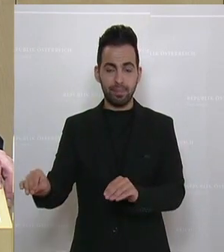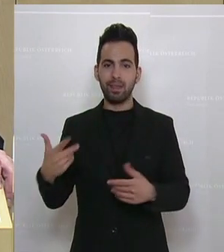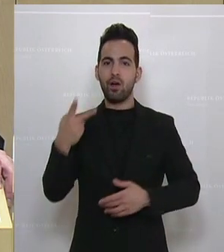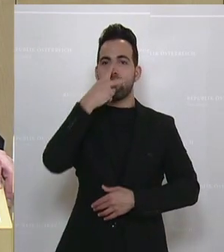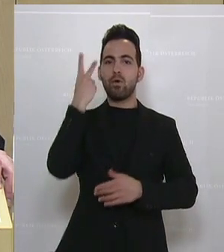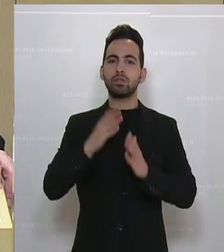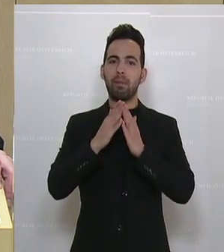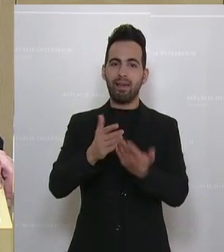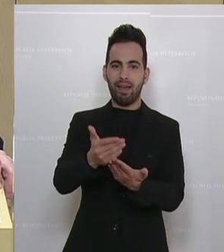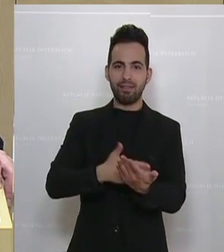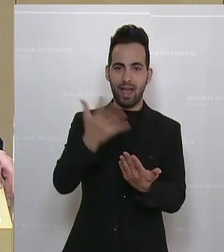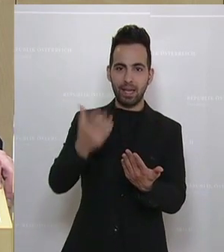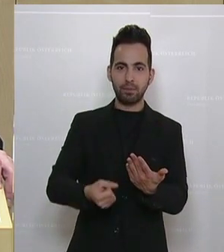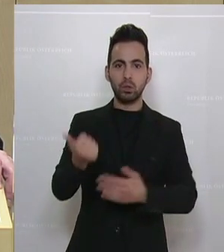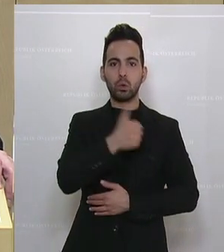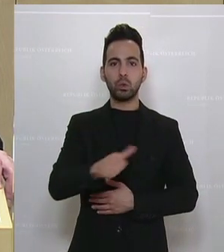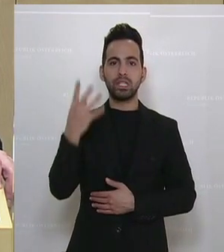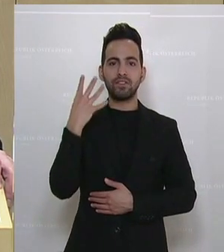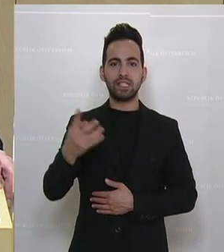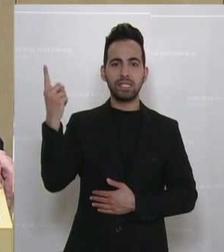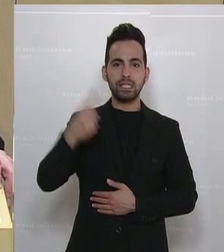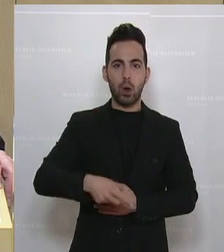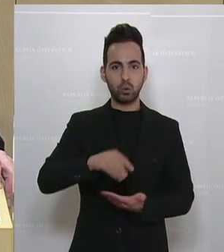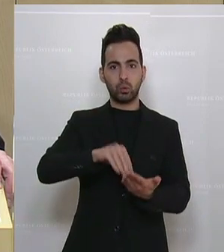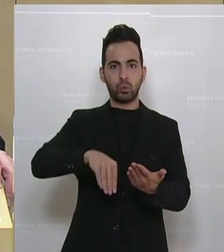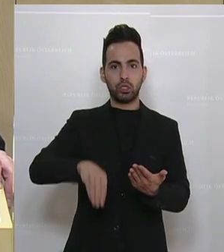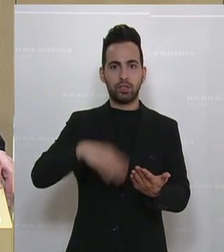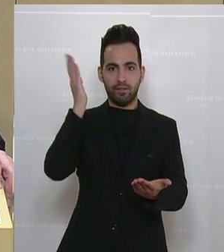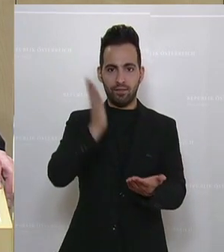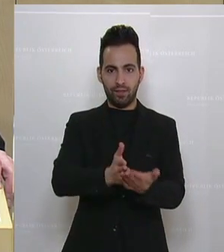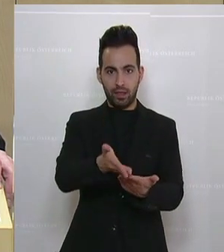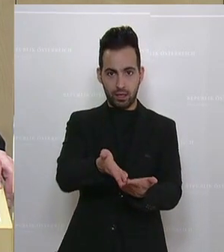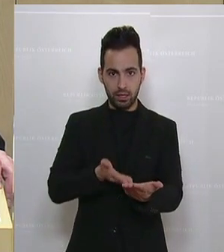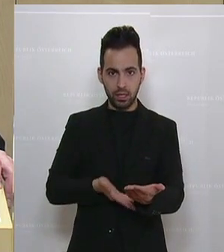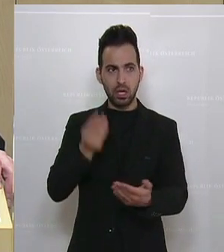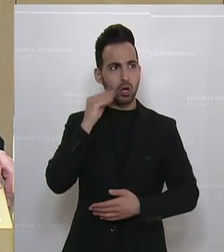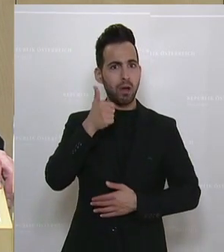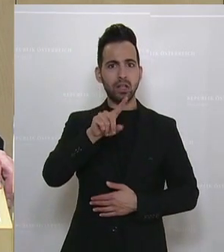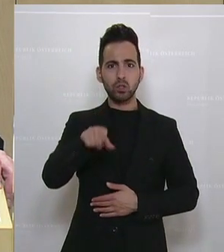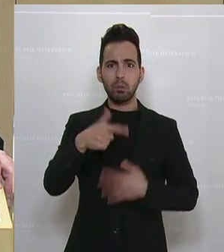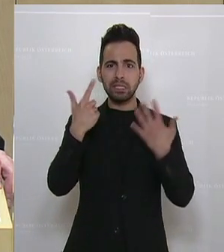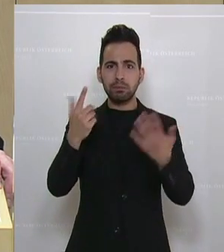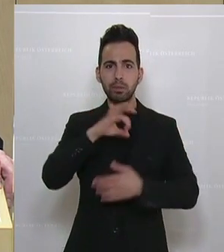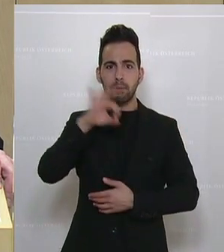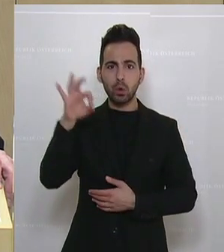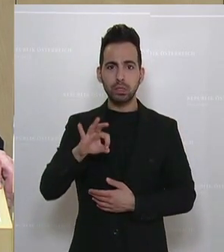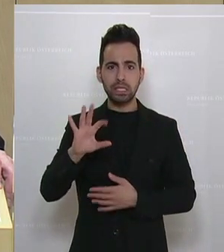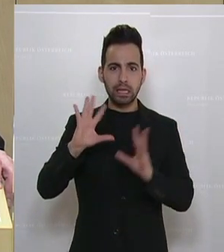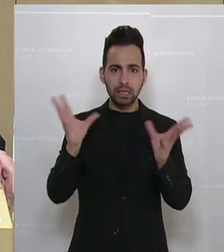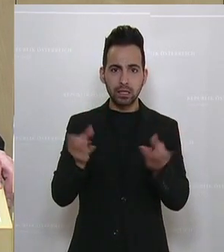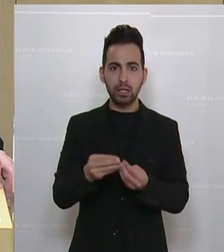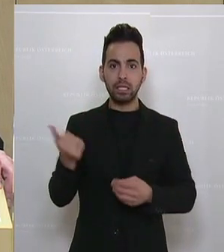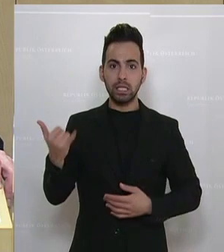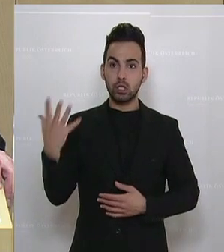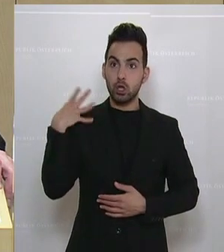Volksbegehren herausgekommen ist, 140.000 haben das unterschrieben. Ich glaube, 1,7 Prozent, die jetzt